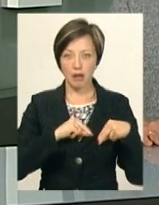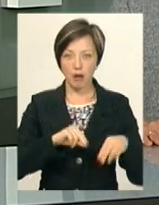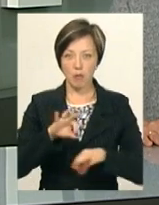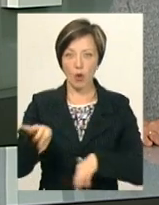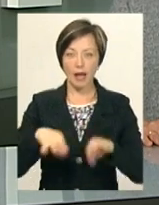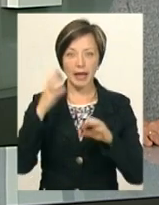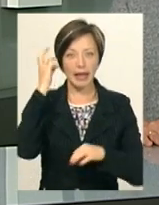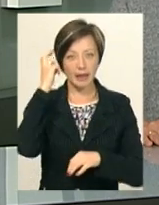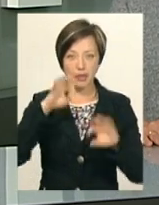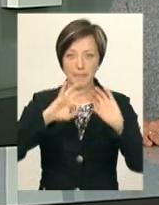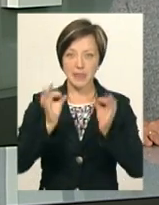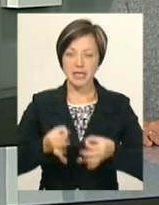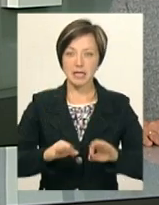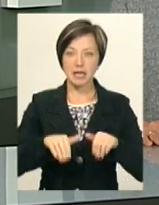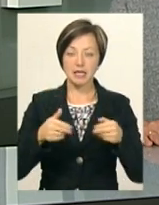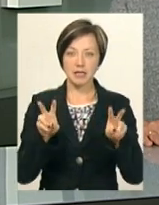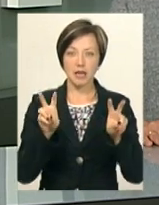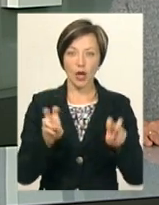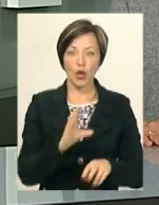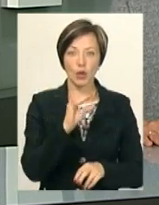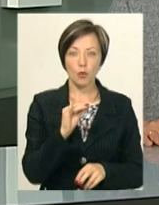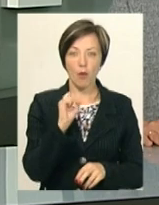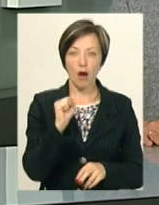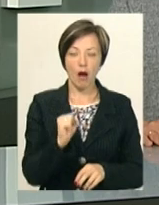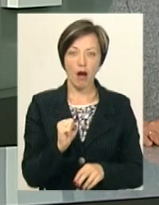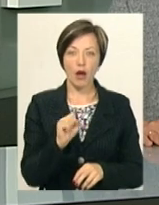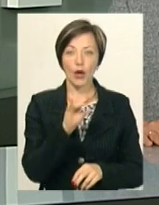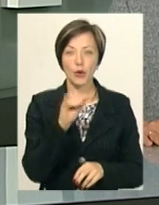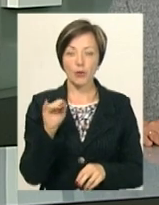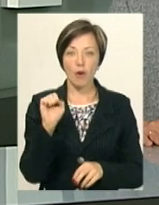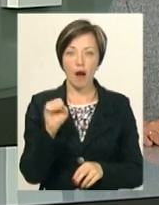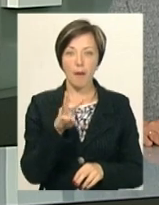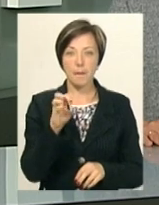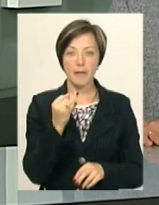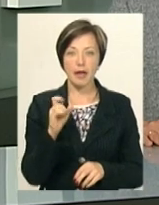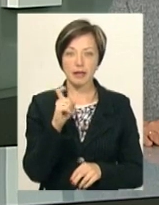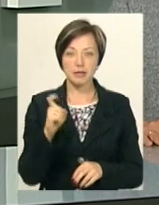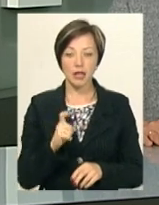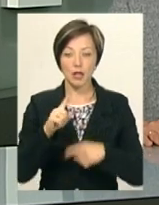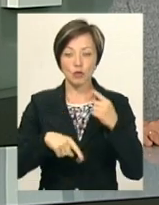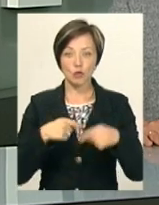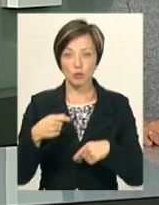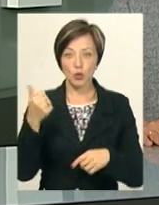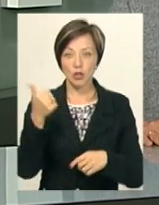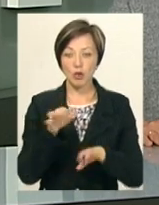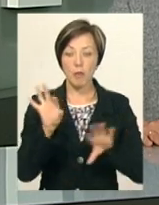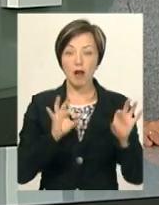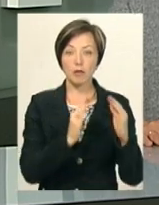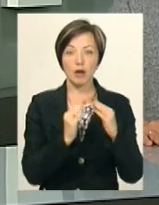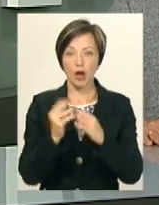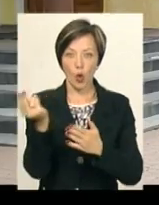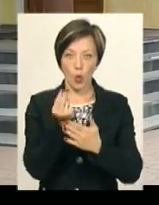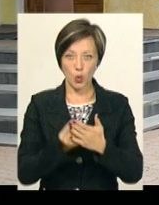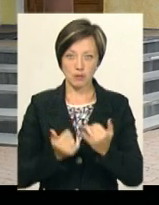Київська мистецька ініціатива «ЮА Мейс». Наступного тижня робоча група обиратиме у селі для розпису в самчиках.